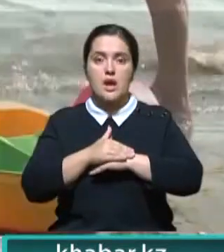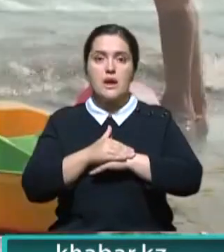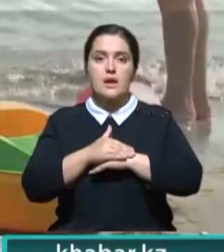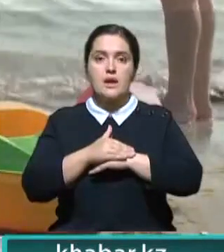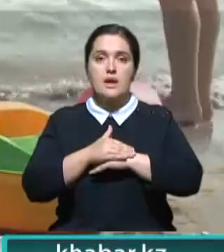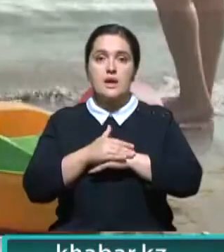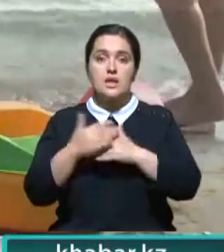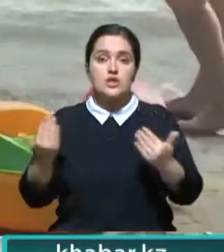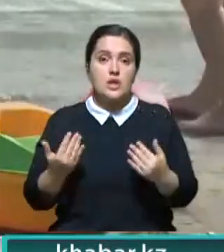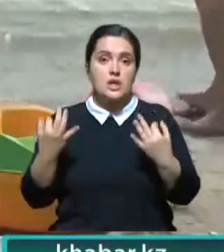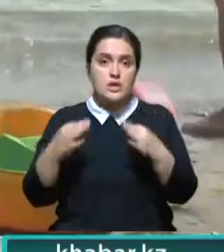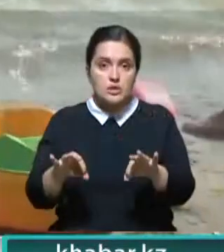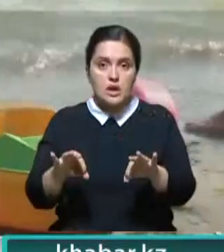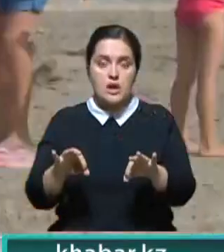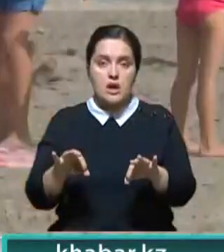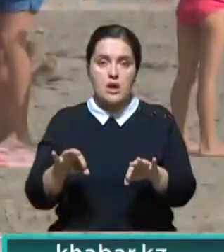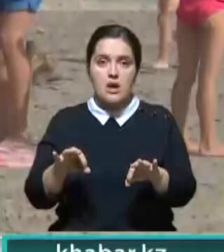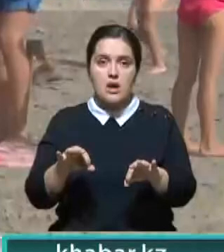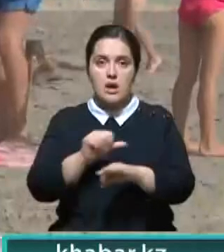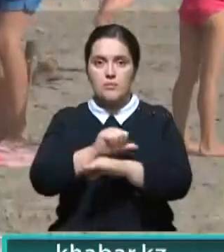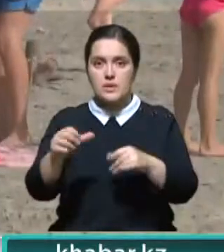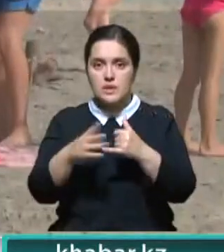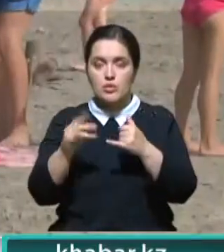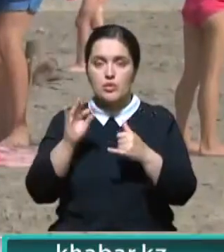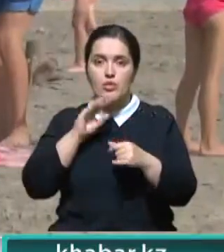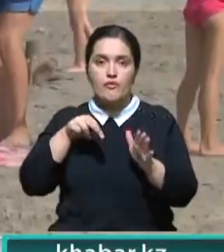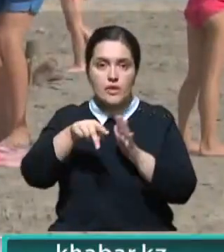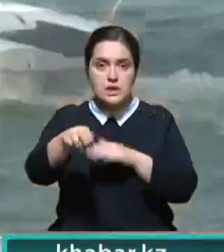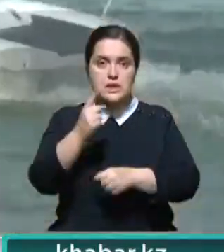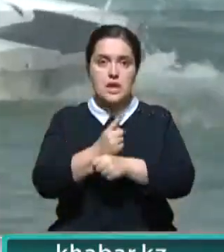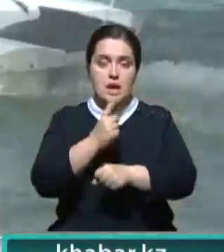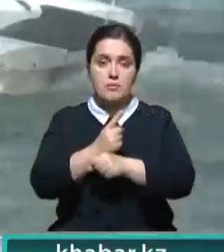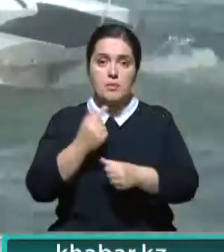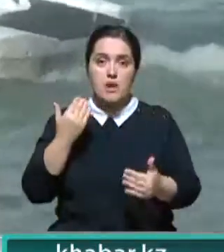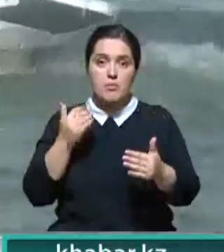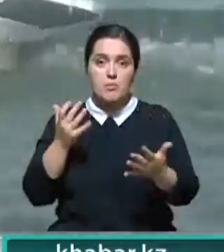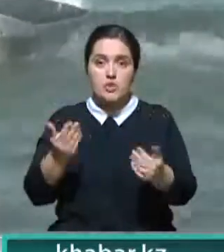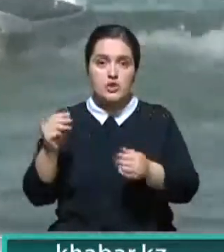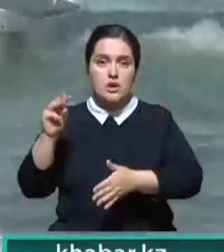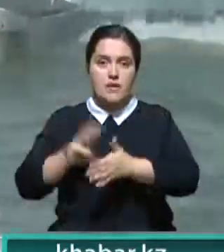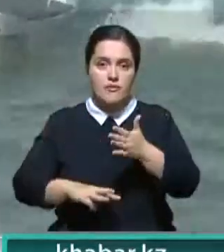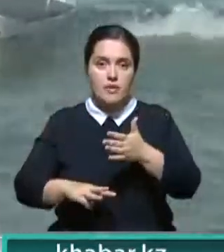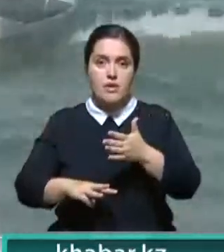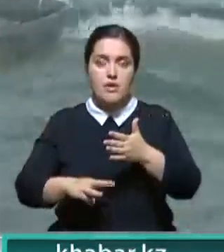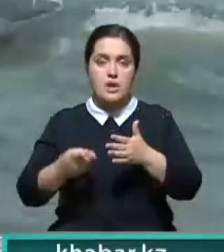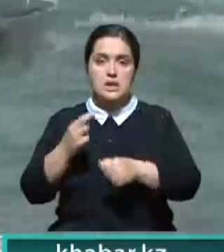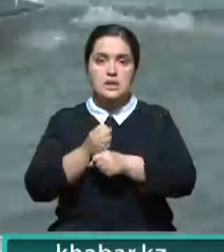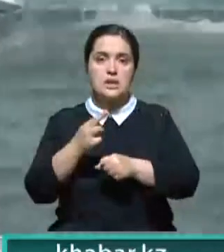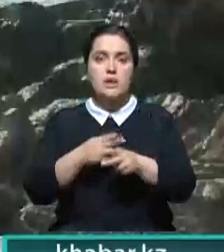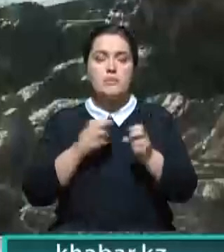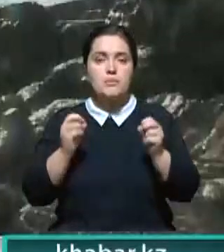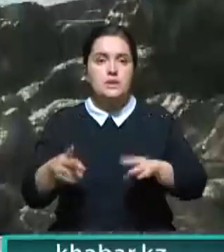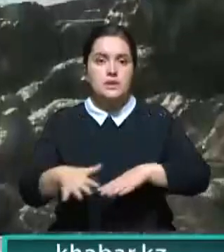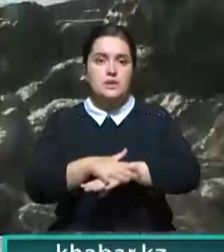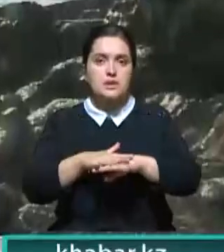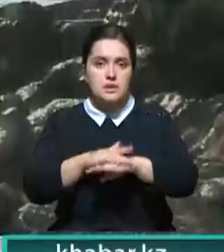правоохранителей, жителям разрешено находиться на берегу, но заходить в воду нельзя. В противном случае можно получить штраф. Все это делается